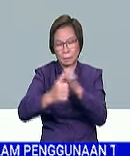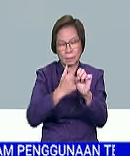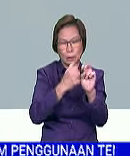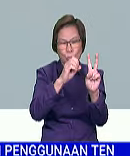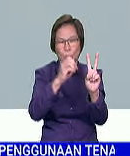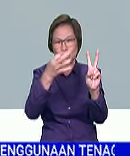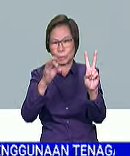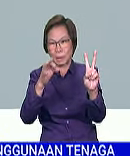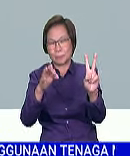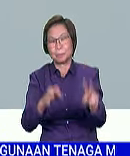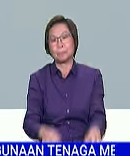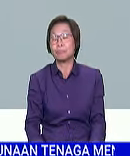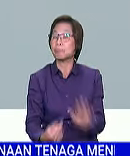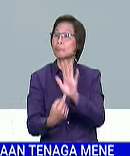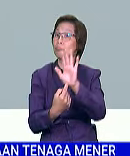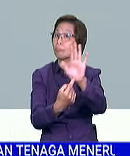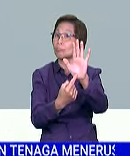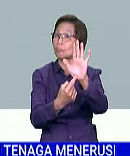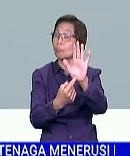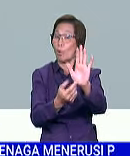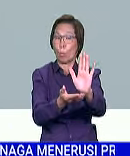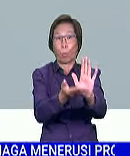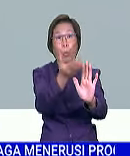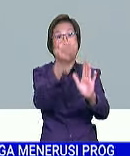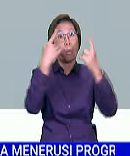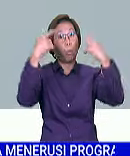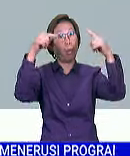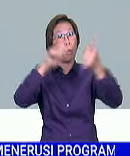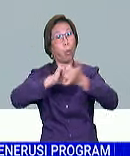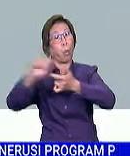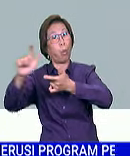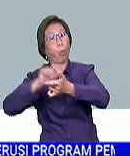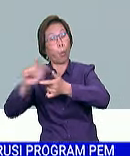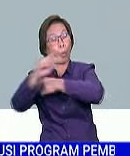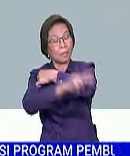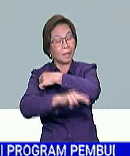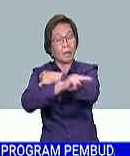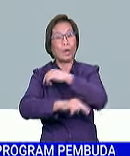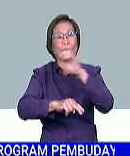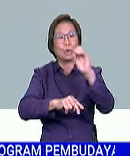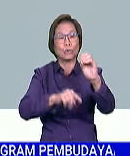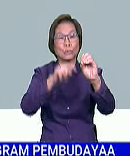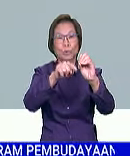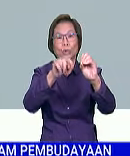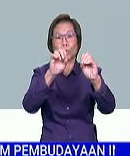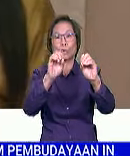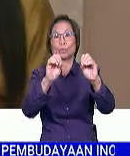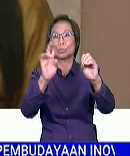2019. Ini menunjukkan peningkatan pencapaian peratus lulus negeri sebanyak 0.07%.